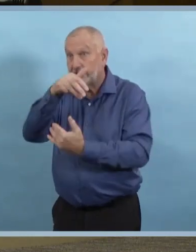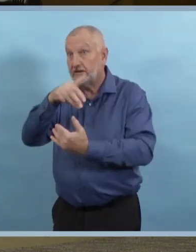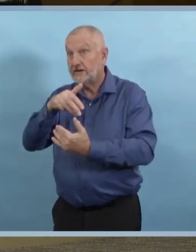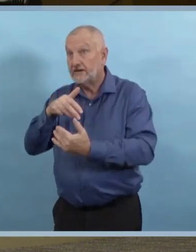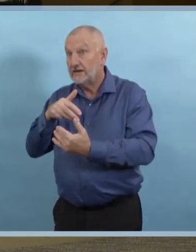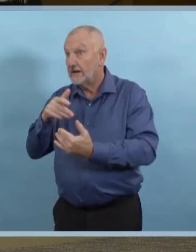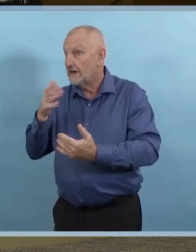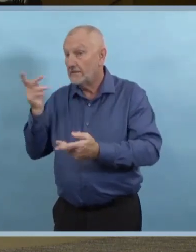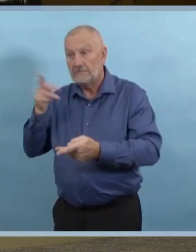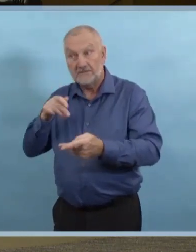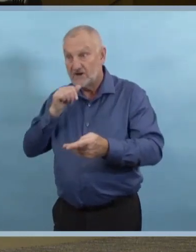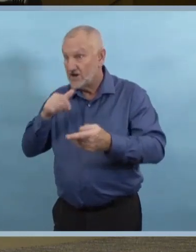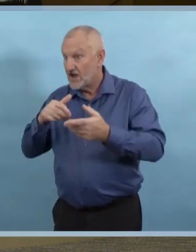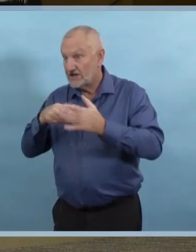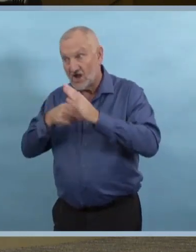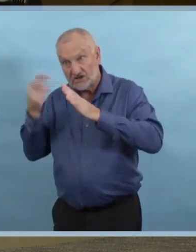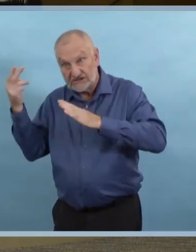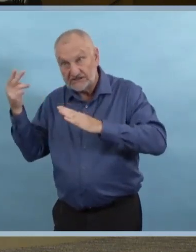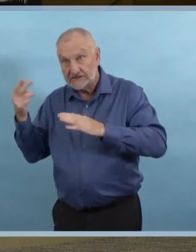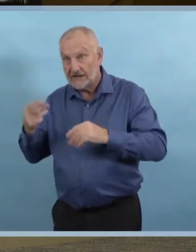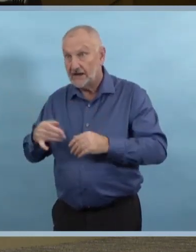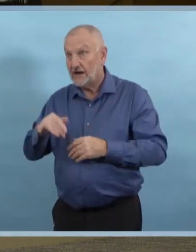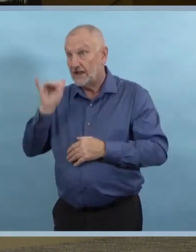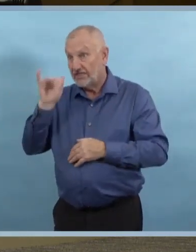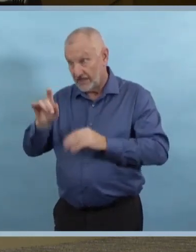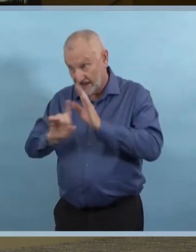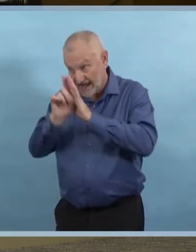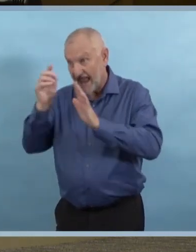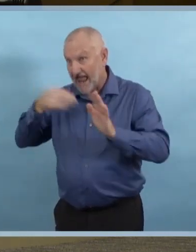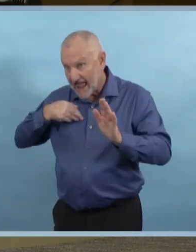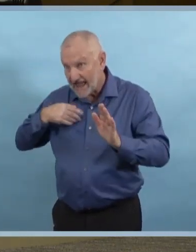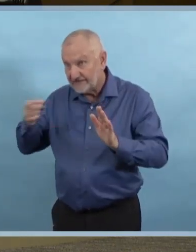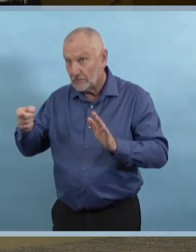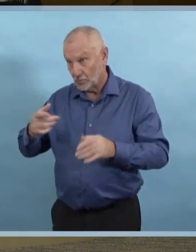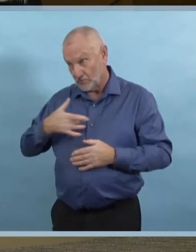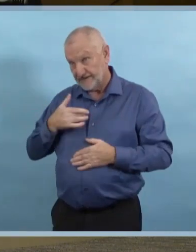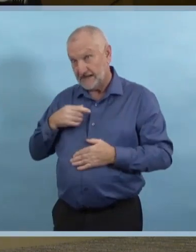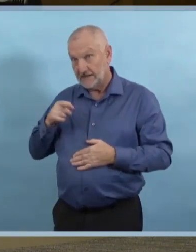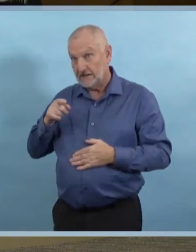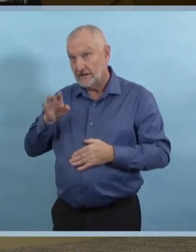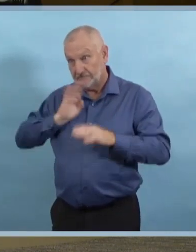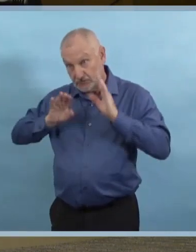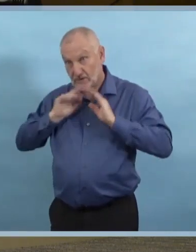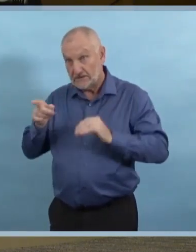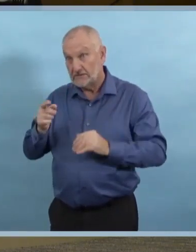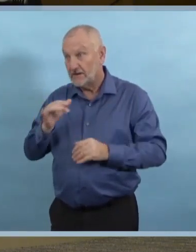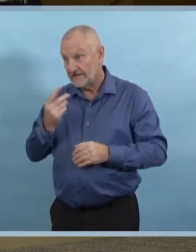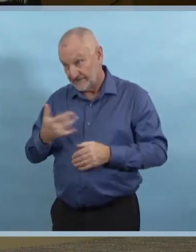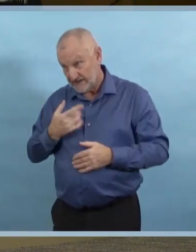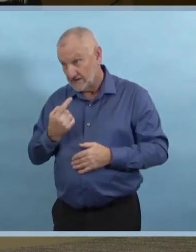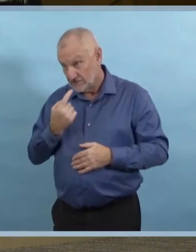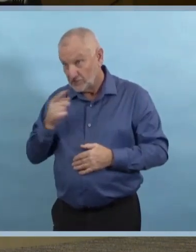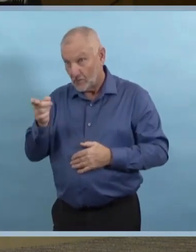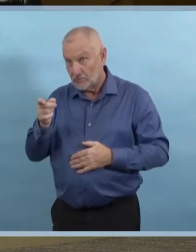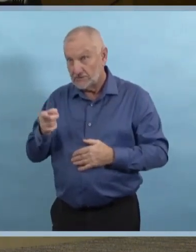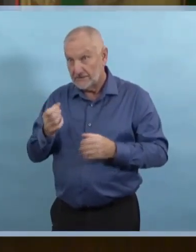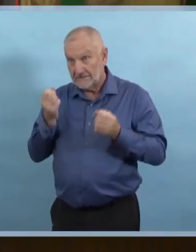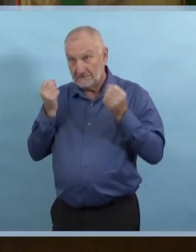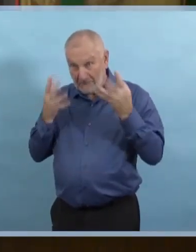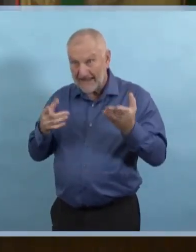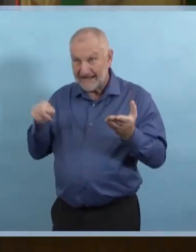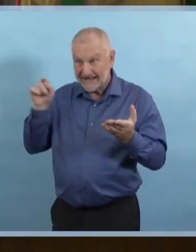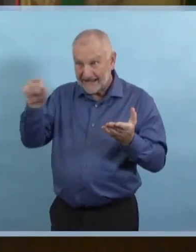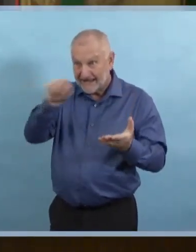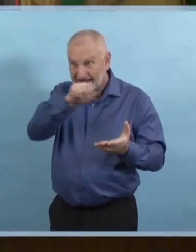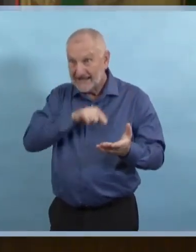de la déception en sachant qu'un tel nombre de cas étaient de la transmission communautaire? Je pense que nous sommes tous ici